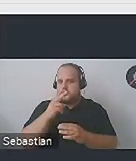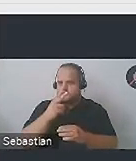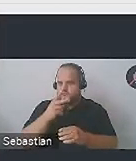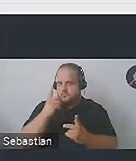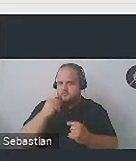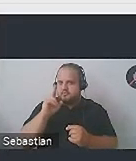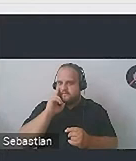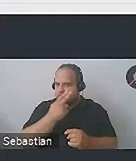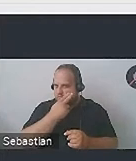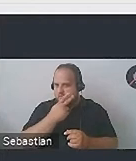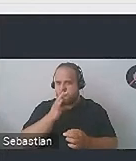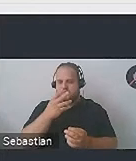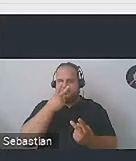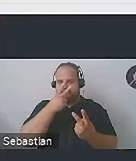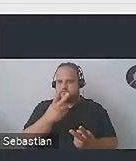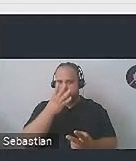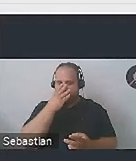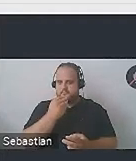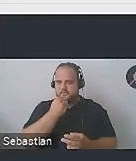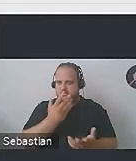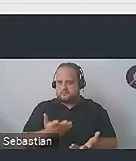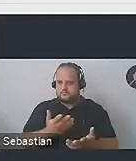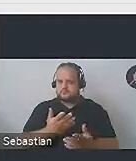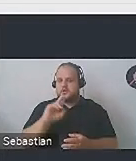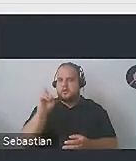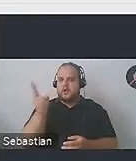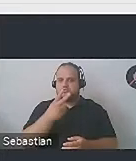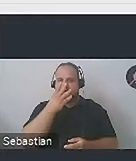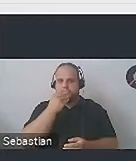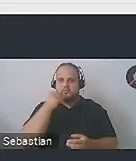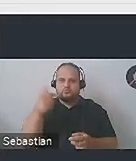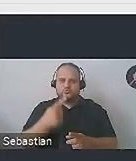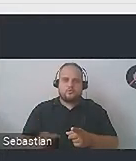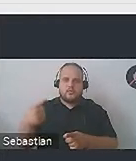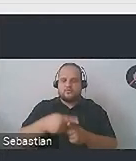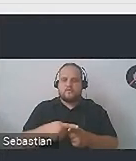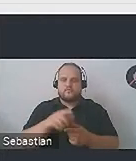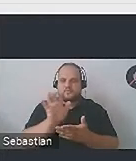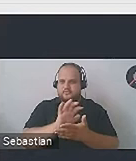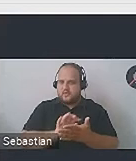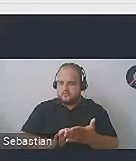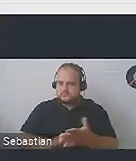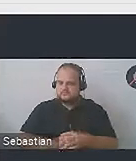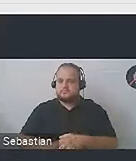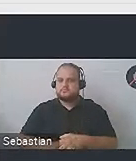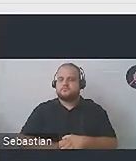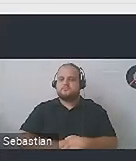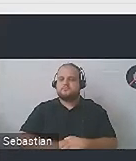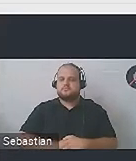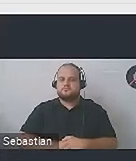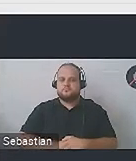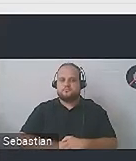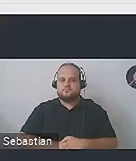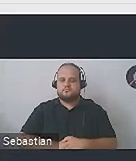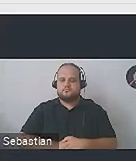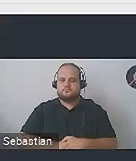które nie są w stanie widzieć obrazów, więc dla nich każdy obraz musi mieć dodatkowy tekst z nim powiązany. Jest tutaj mowa